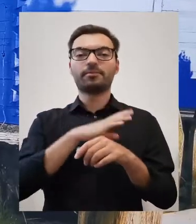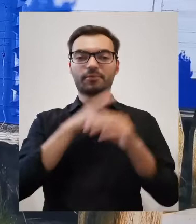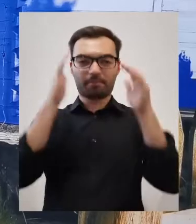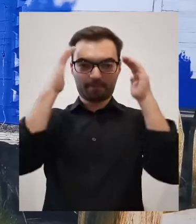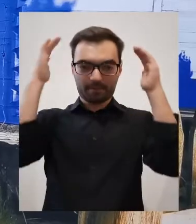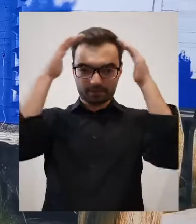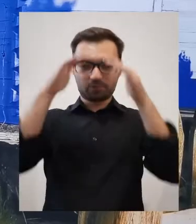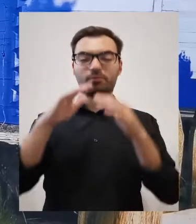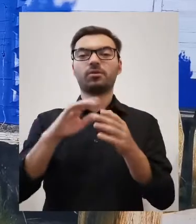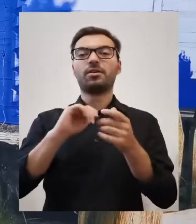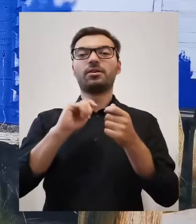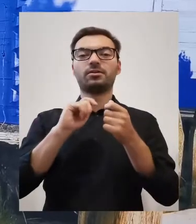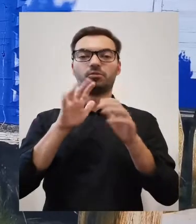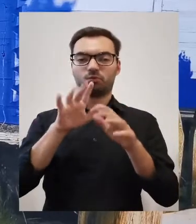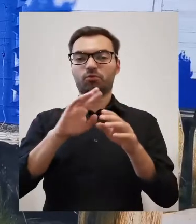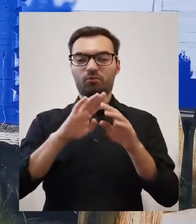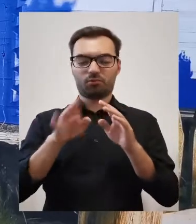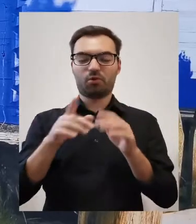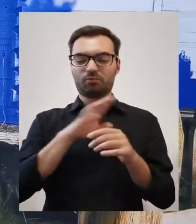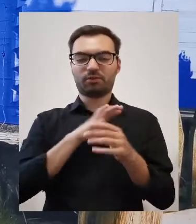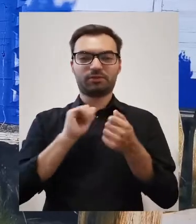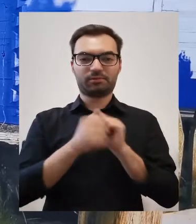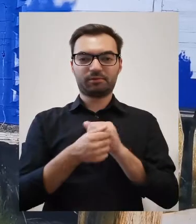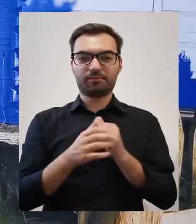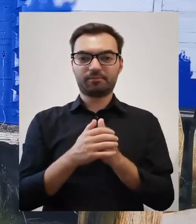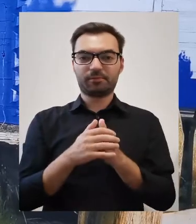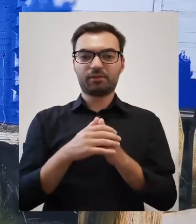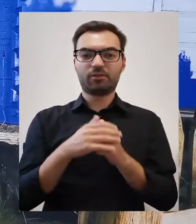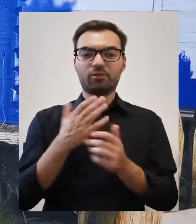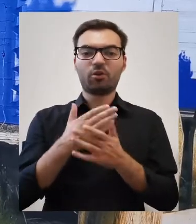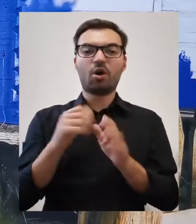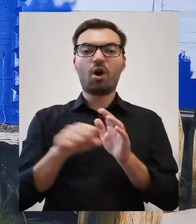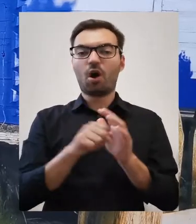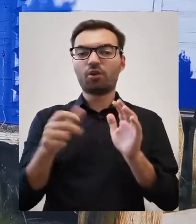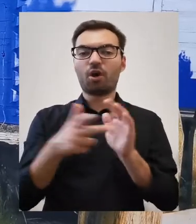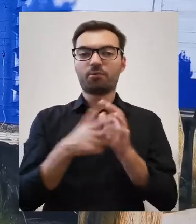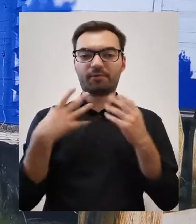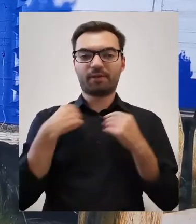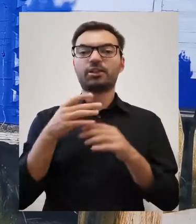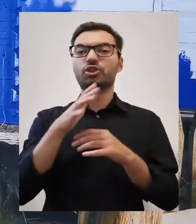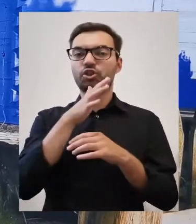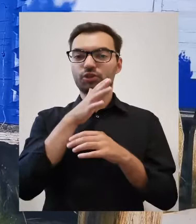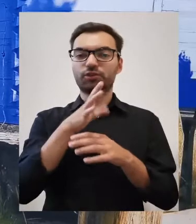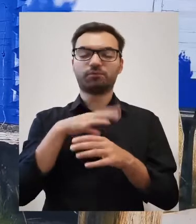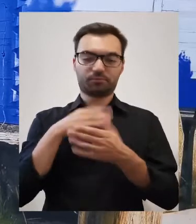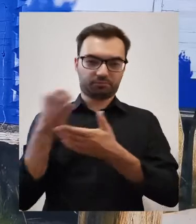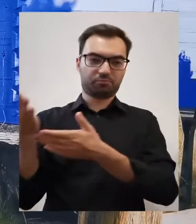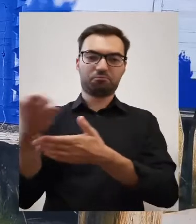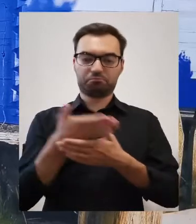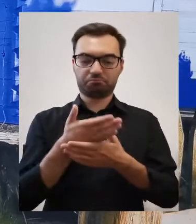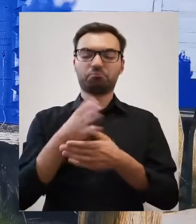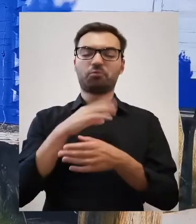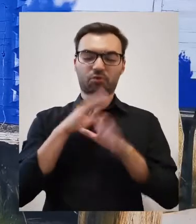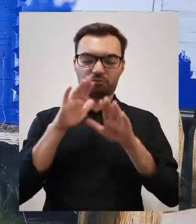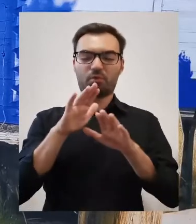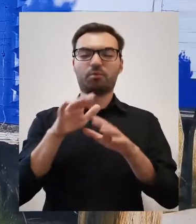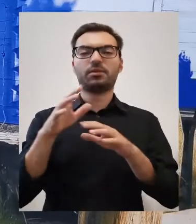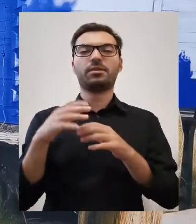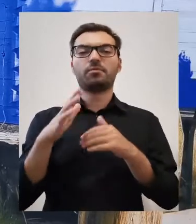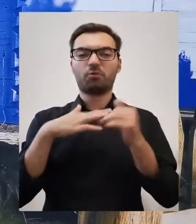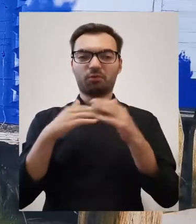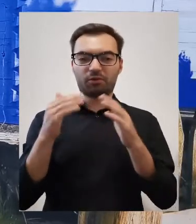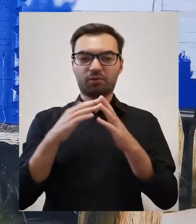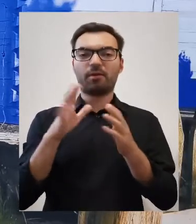śmierci biskupa Wierzbowskiego i od wieku XVIII Żydzi już się tam osiedlali. W wieku